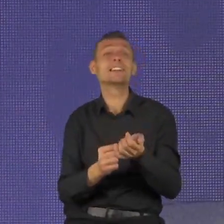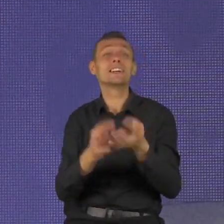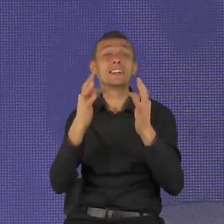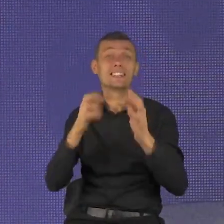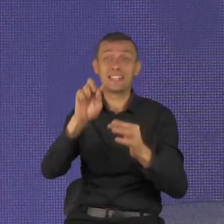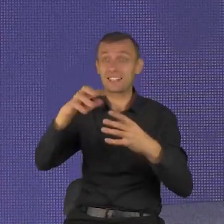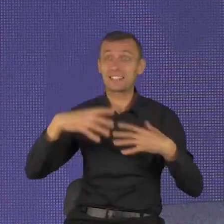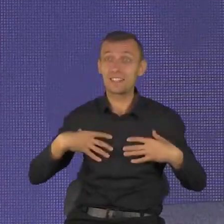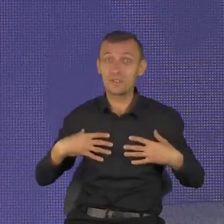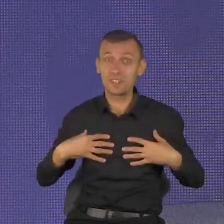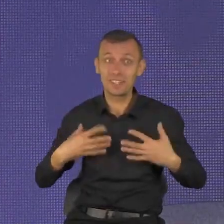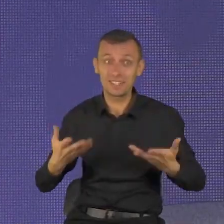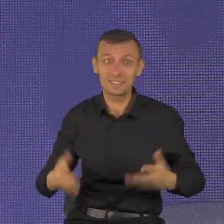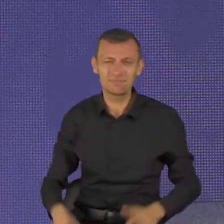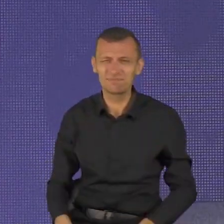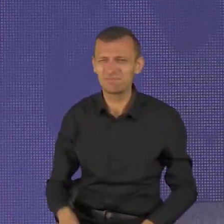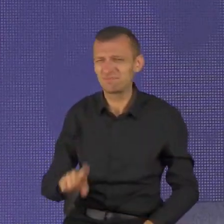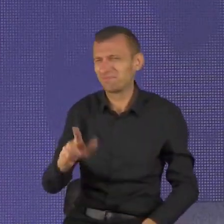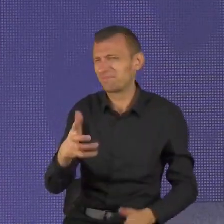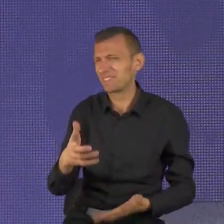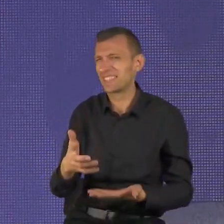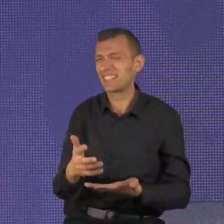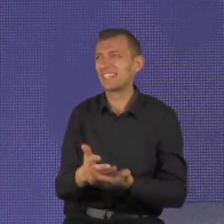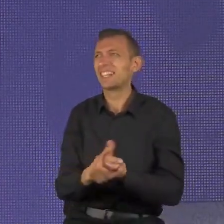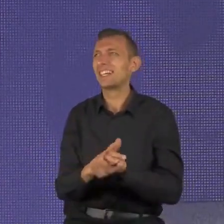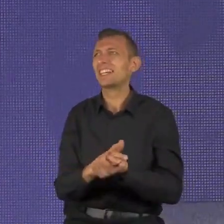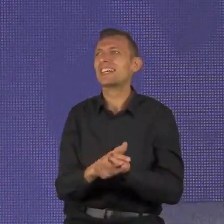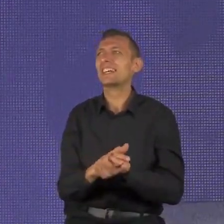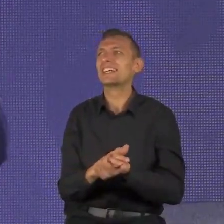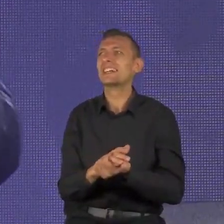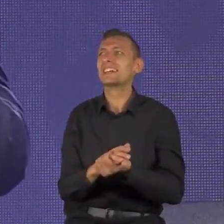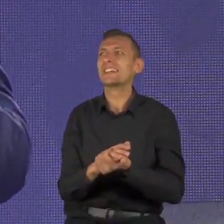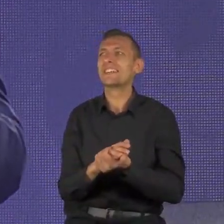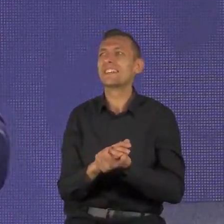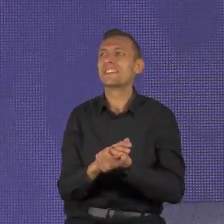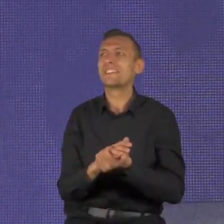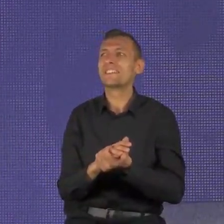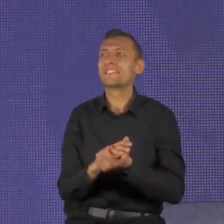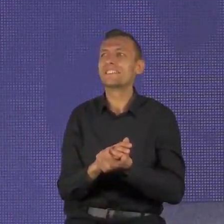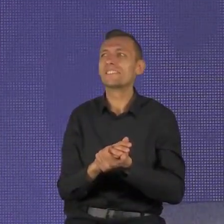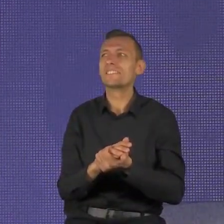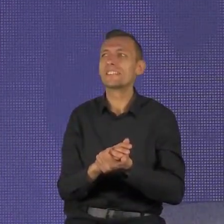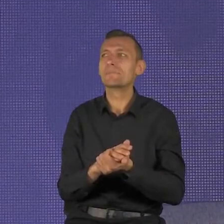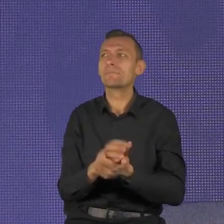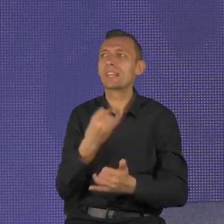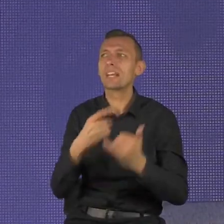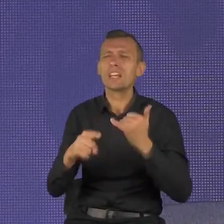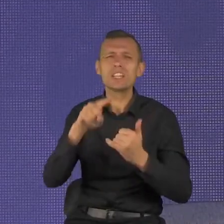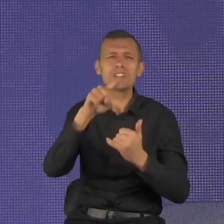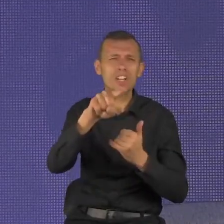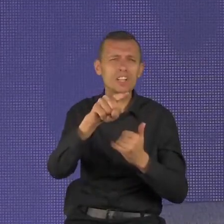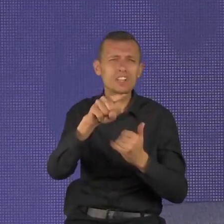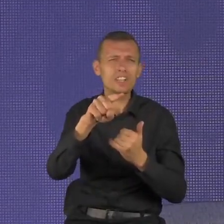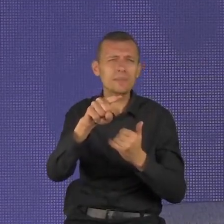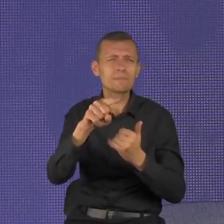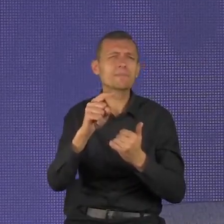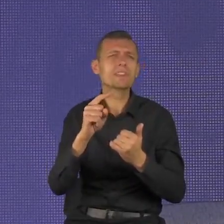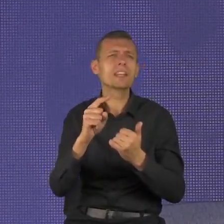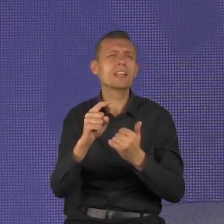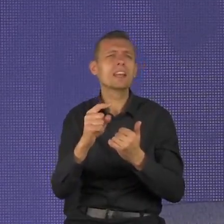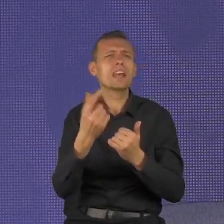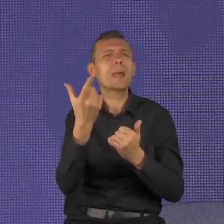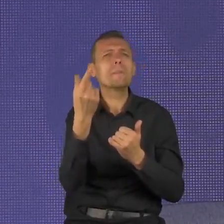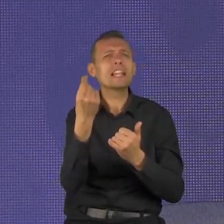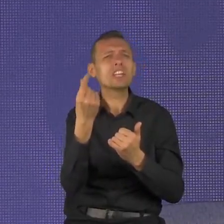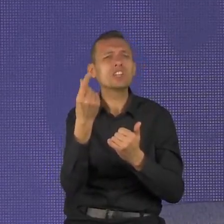powodu, że jesteś unikalny. Jesteś unikalny. Nawet jeśli jesteś bliźniakiem, to nie ma takiej drugiej osoby